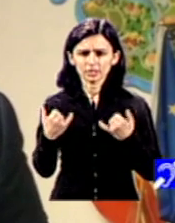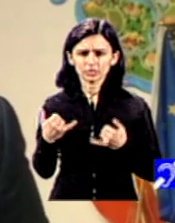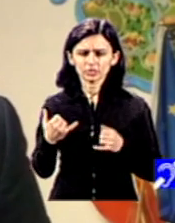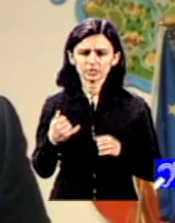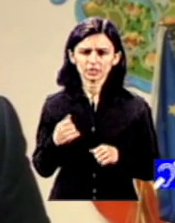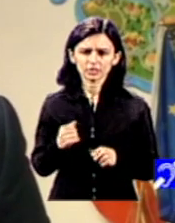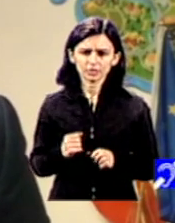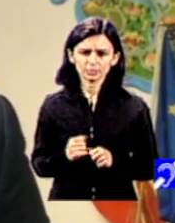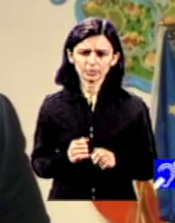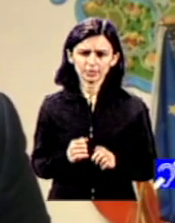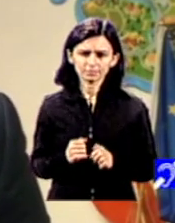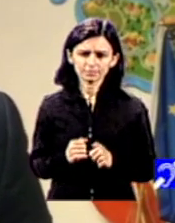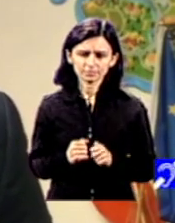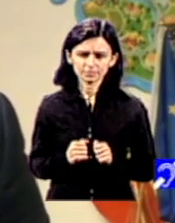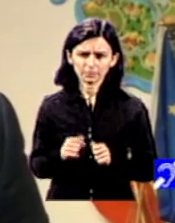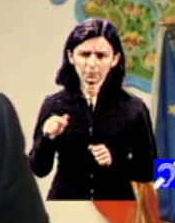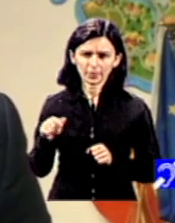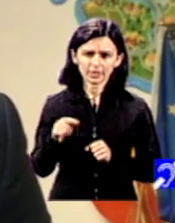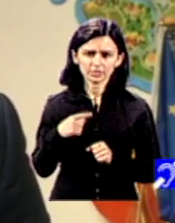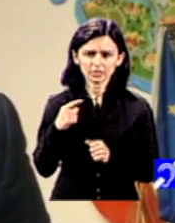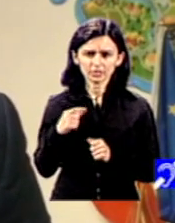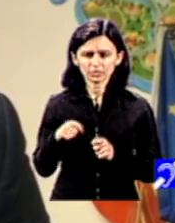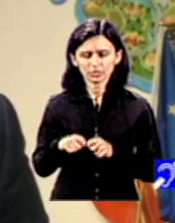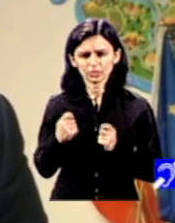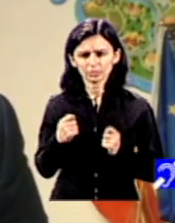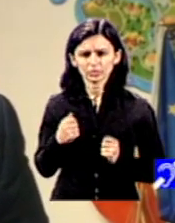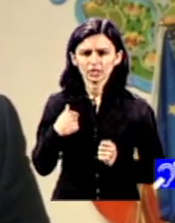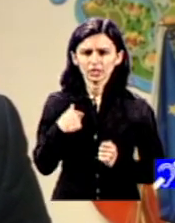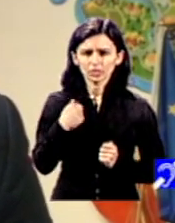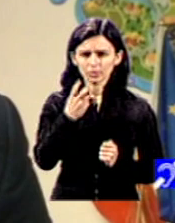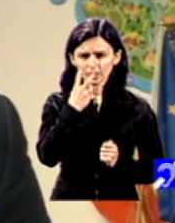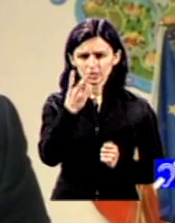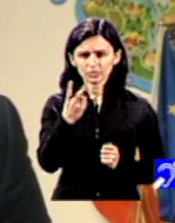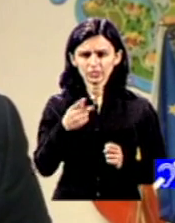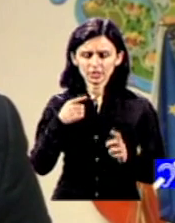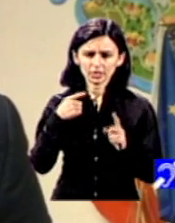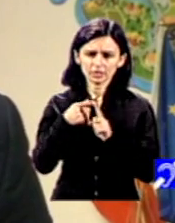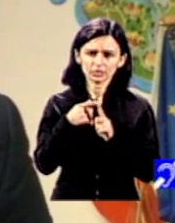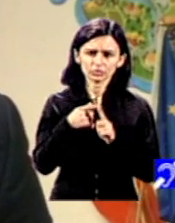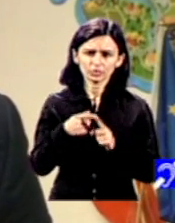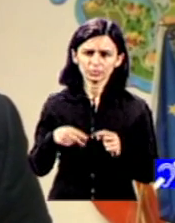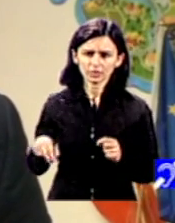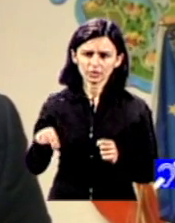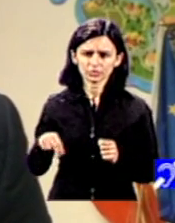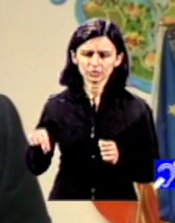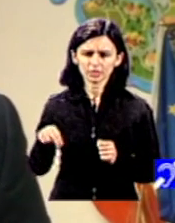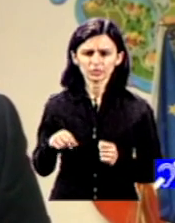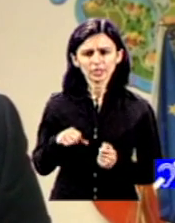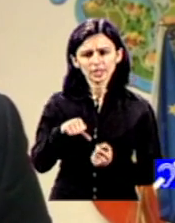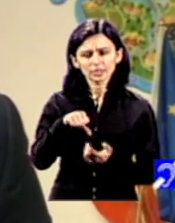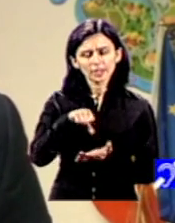concetățenii tăi aici este o ruptură deci eu ași vedea mai degrabă rolul județului ca un rol de contractare centre de